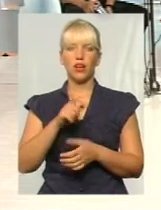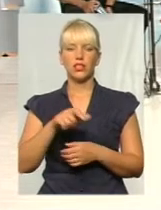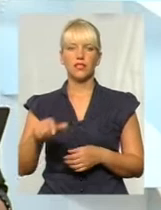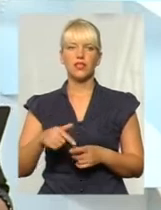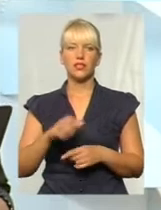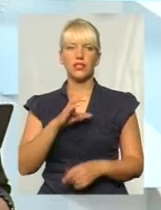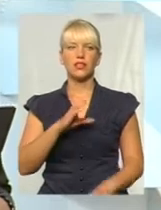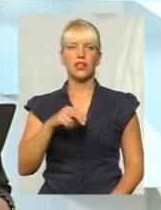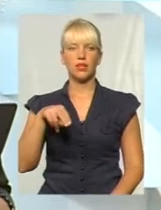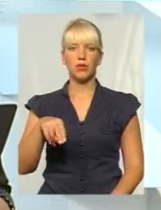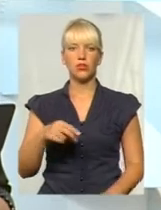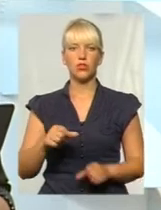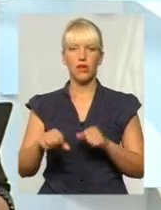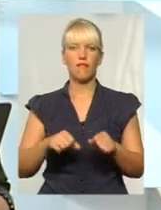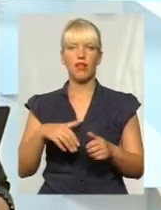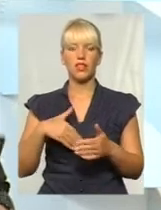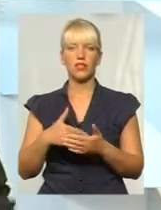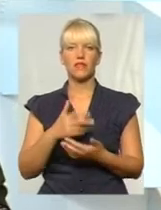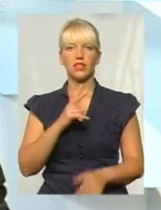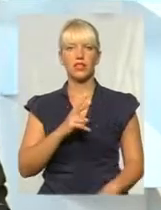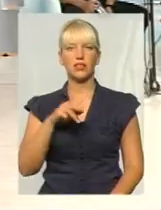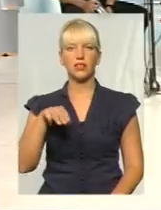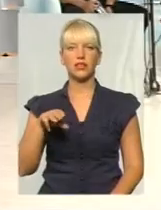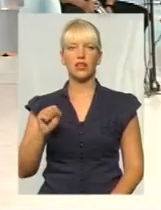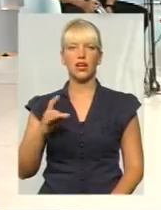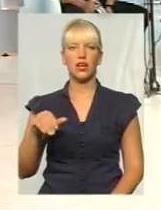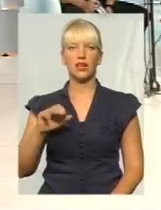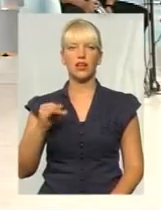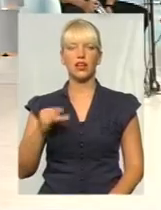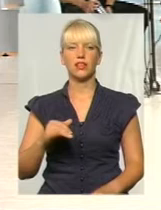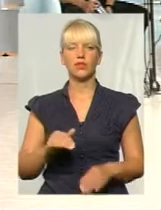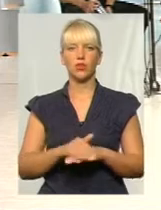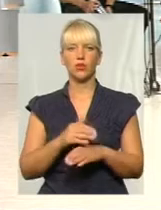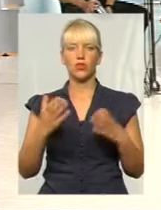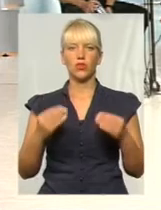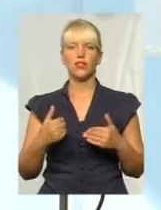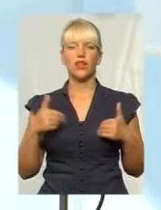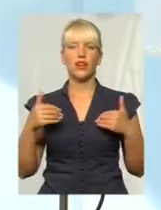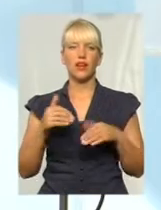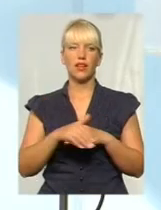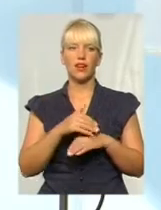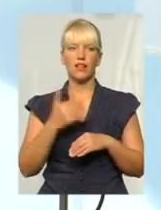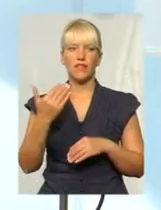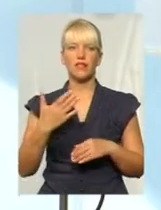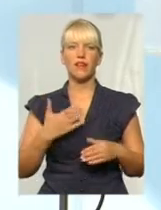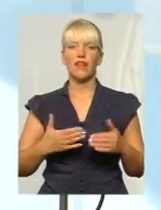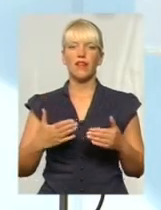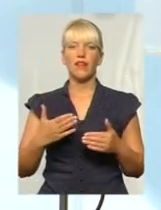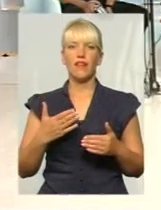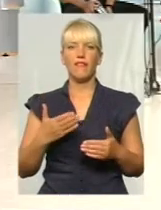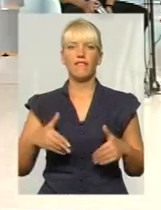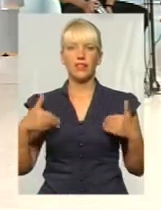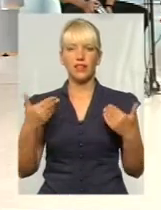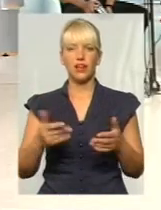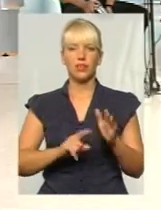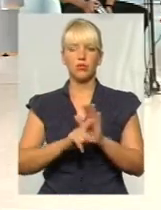Петрович, велоактивіст, та Катерина Тарадань. Доброго дня. Рада вас вітати. І давайте почнемо